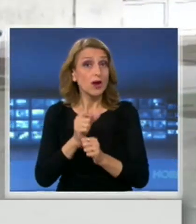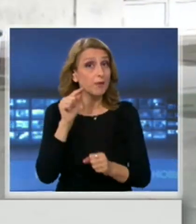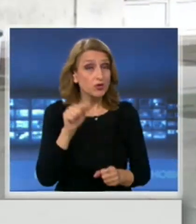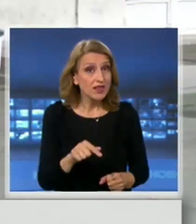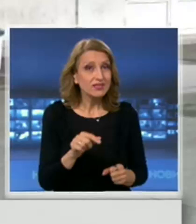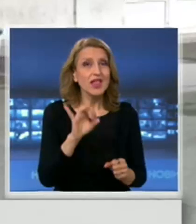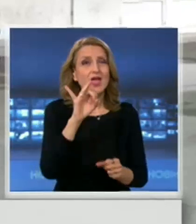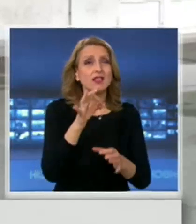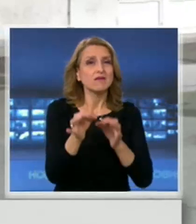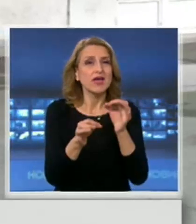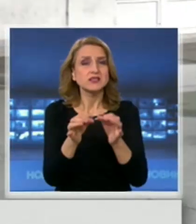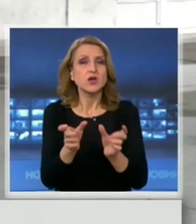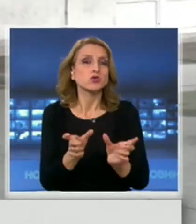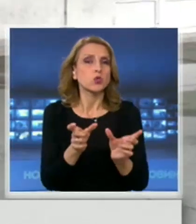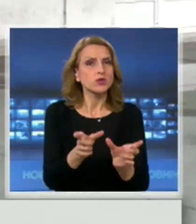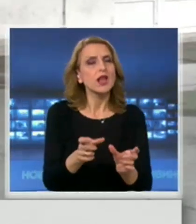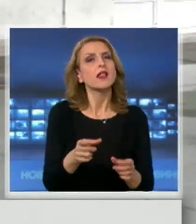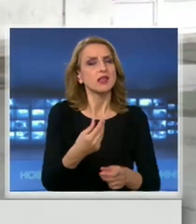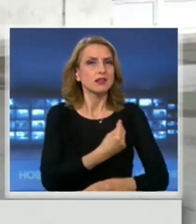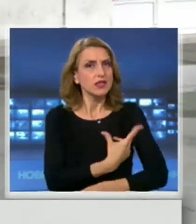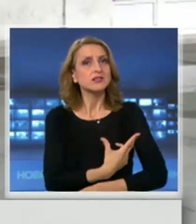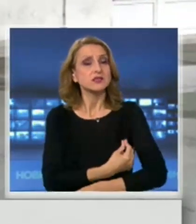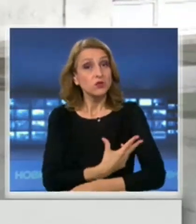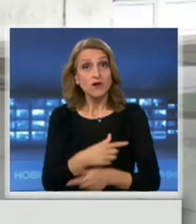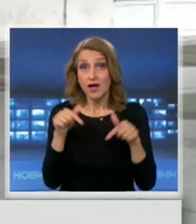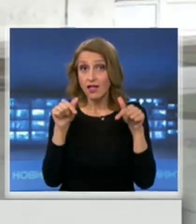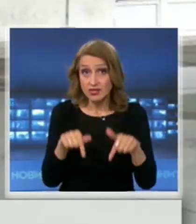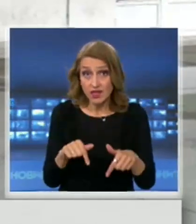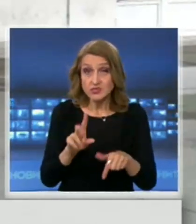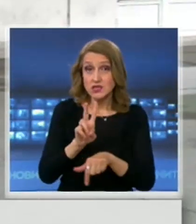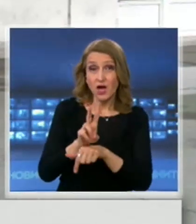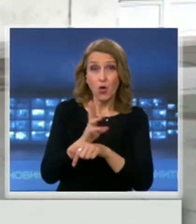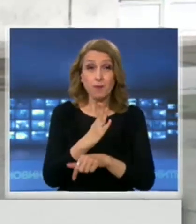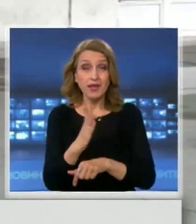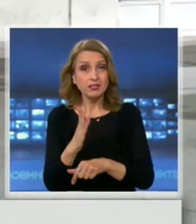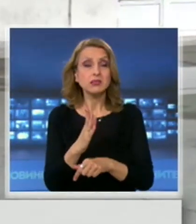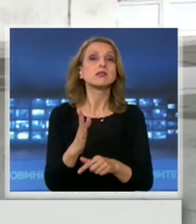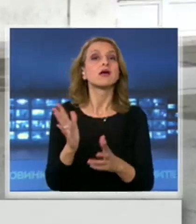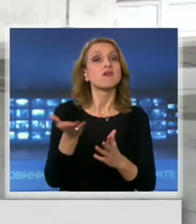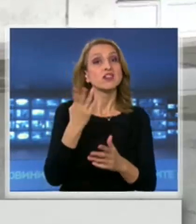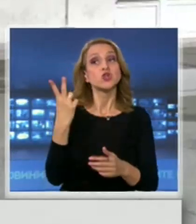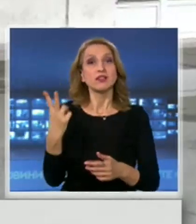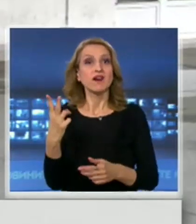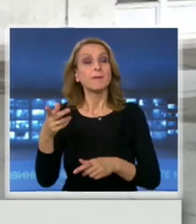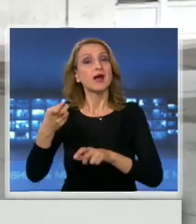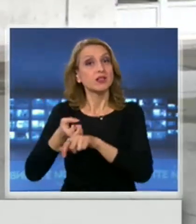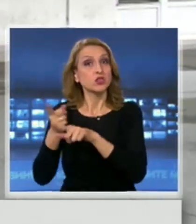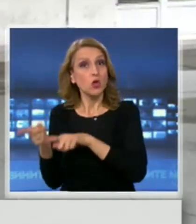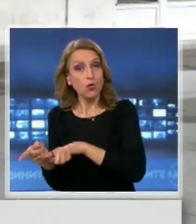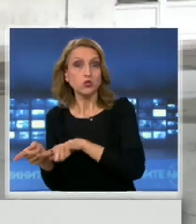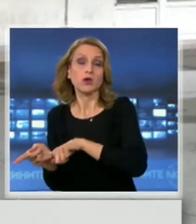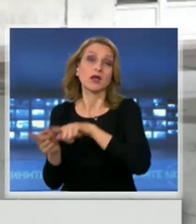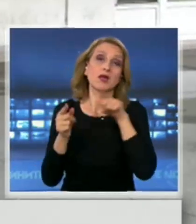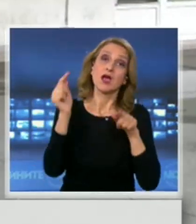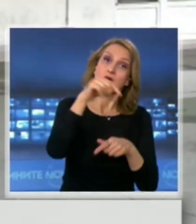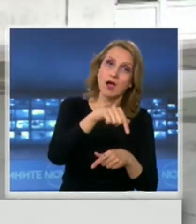подложени на тестове, а днес по обед още са били командировани двама лекари и четири